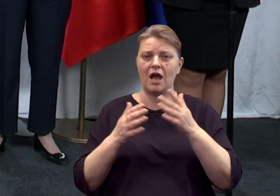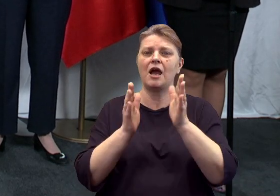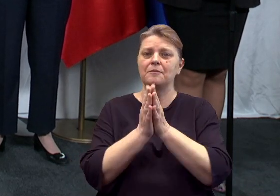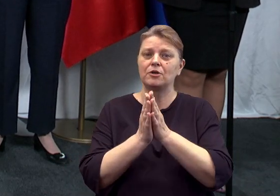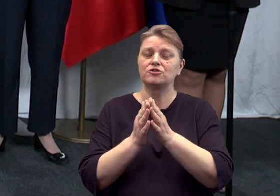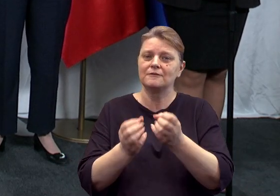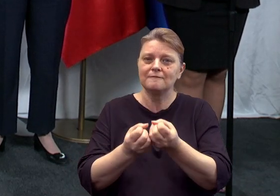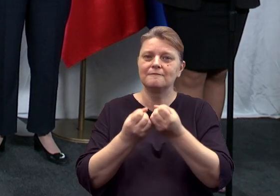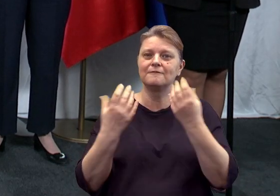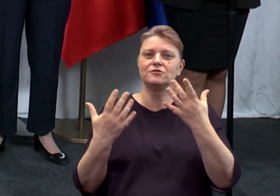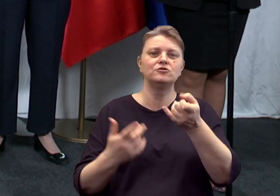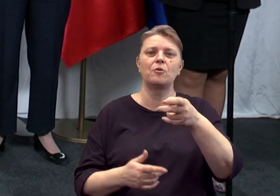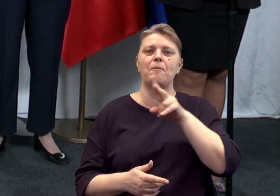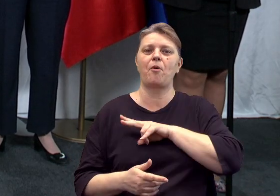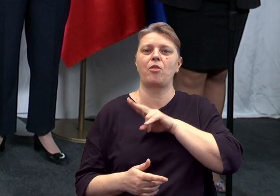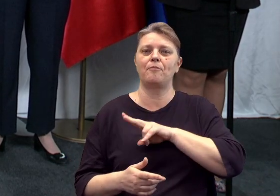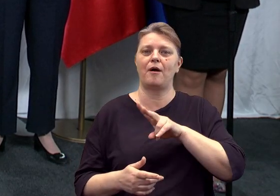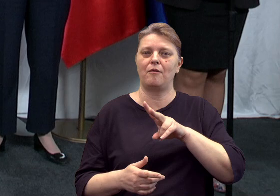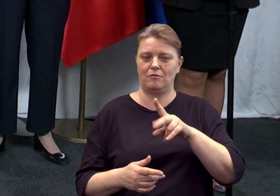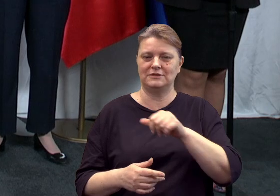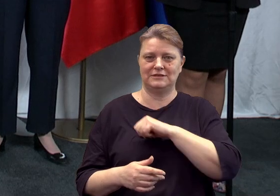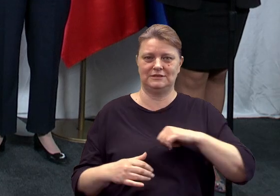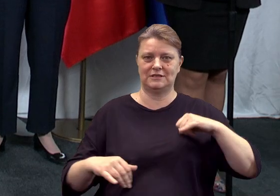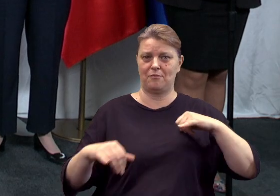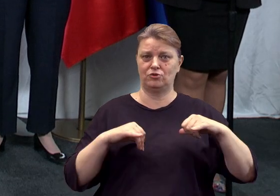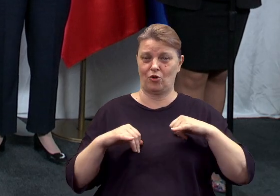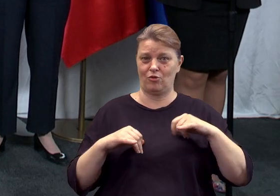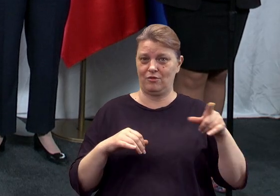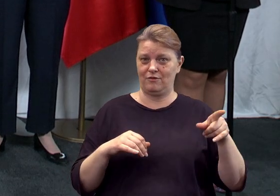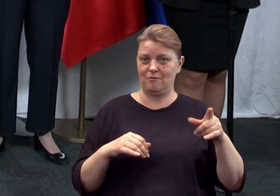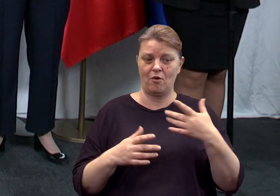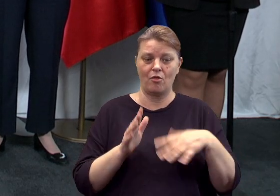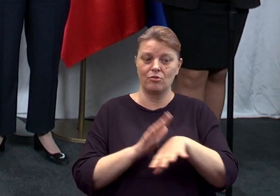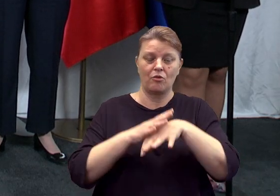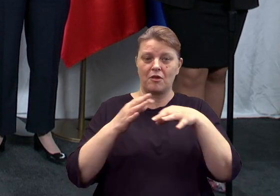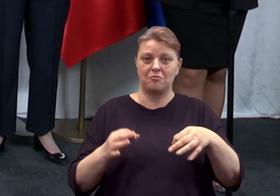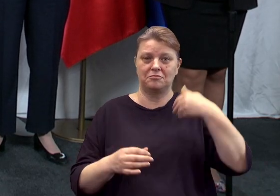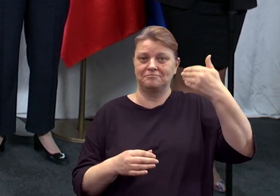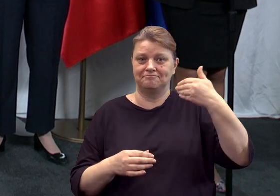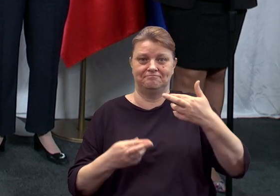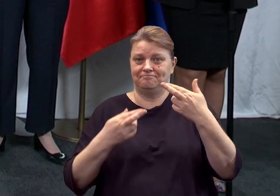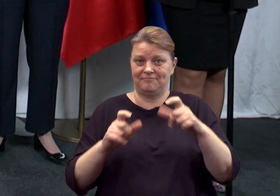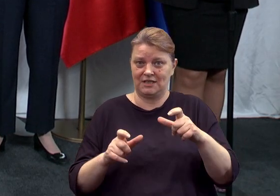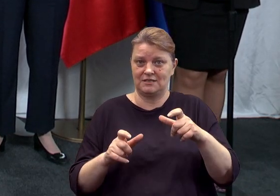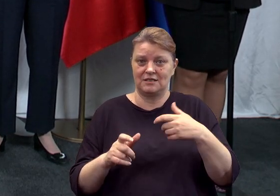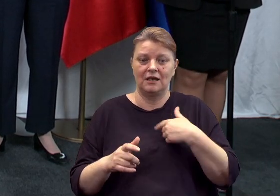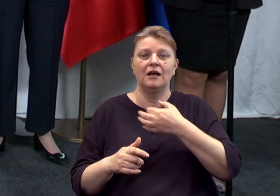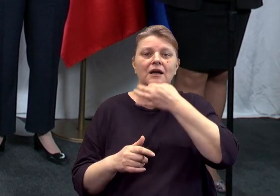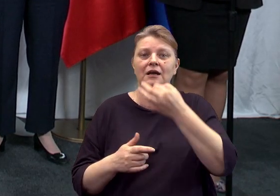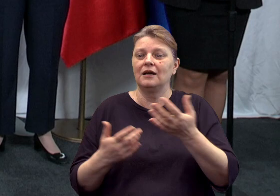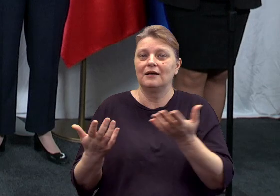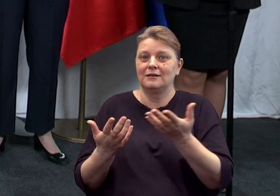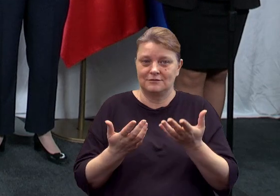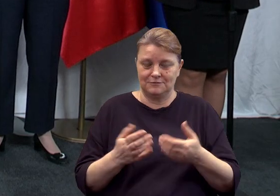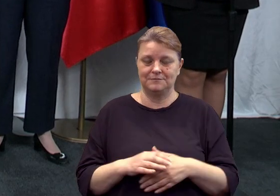zdradzić, co podobało się najbardziej samorządowcom, bo oni jakby do tej pory nie wypowiadali się publicznie i może będziemy wiedzieli, gdzie jesteście najbliżej?